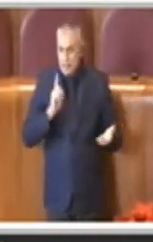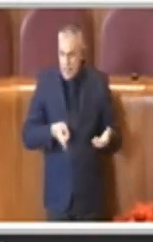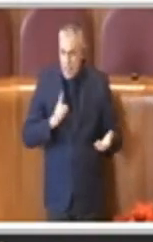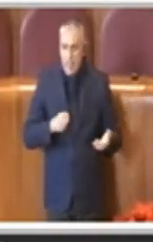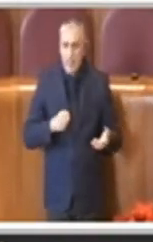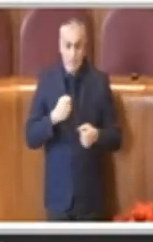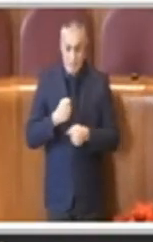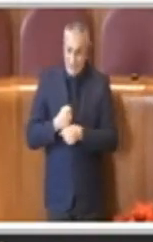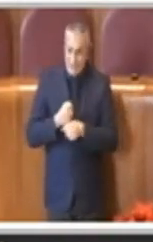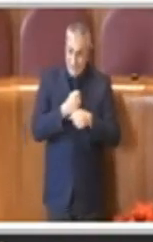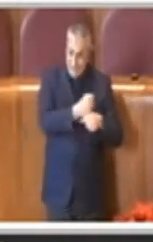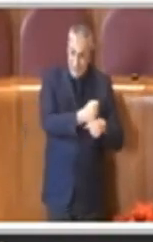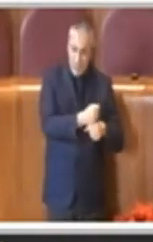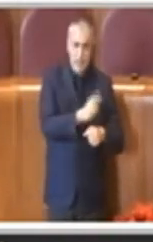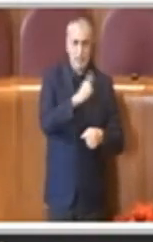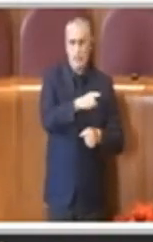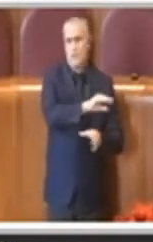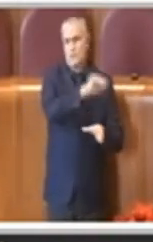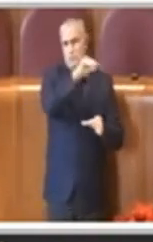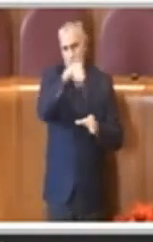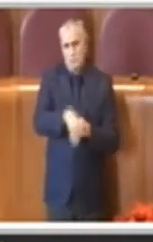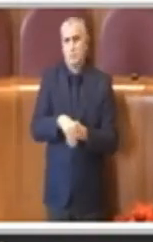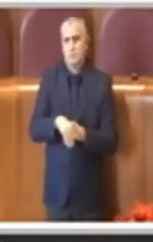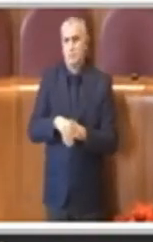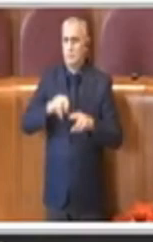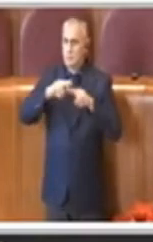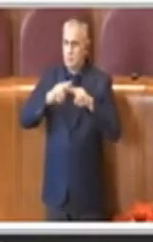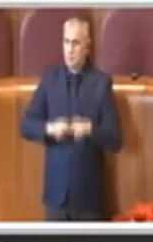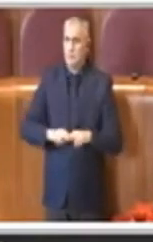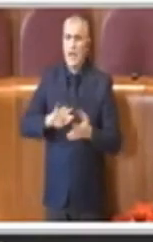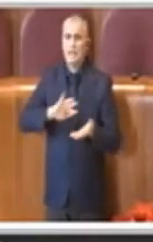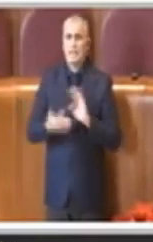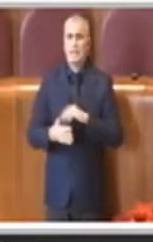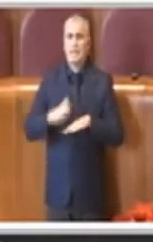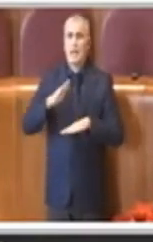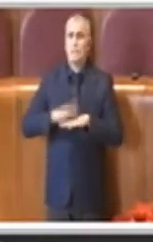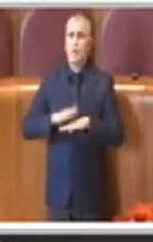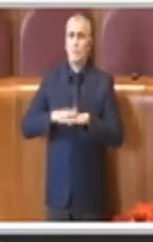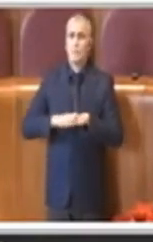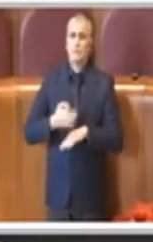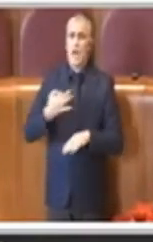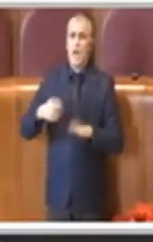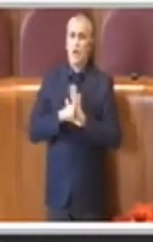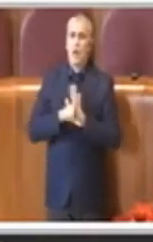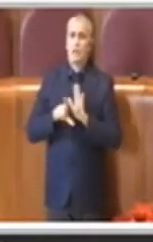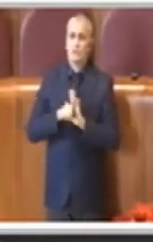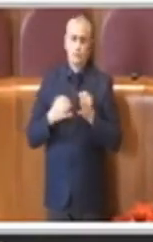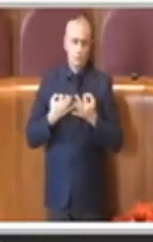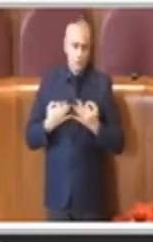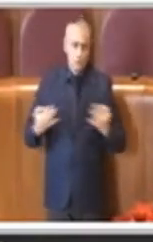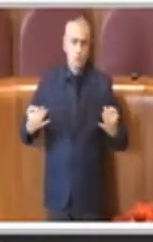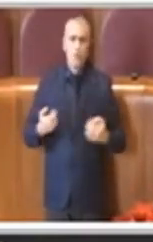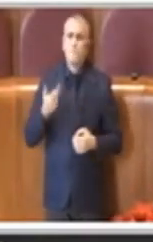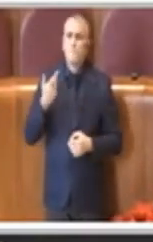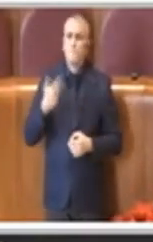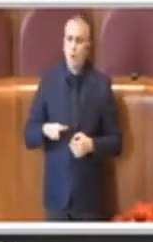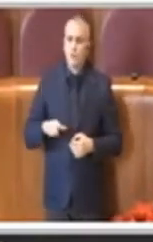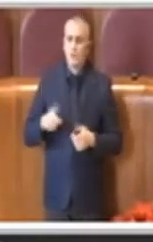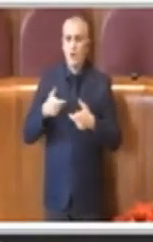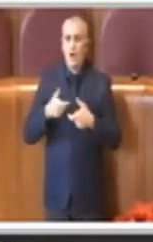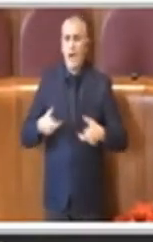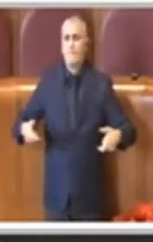definitivi o comunque proprietari legittimi di quegli appartamenti che